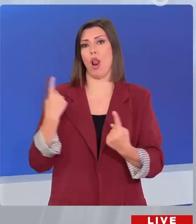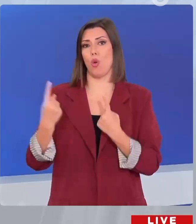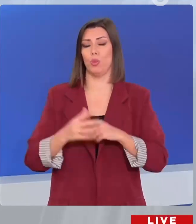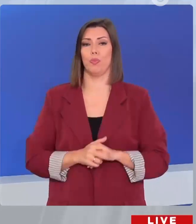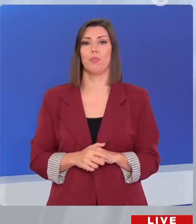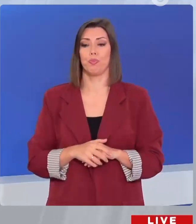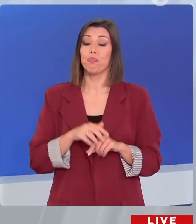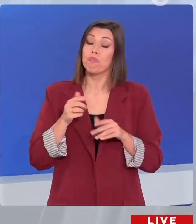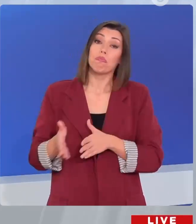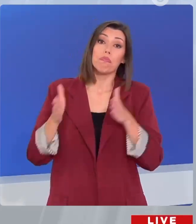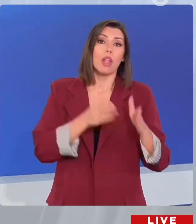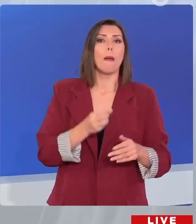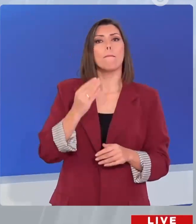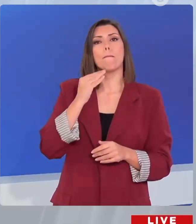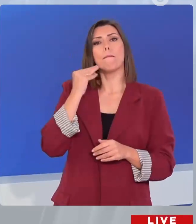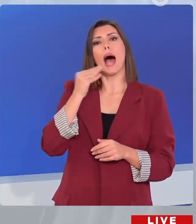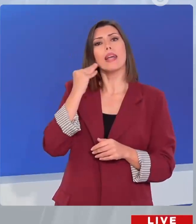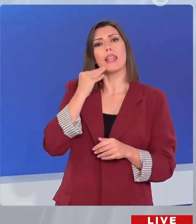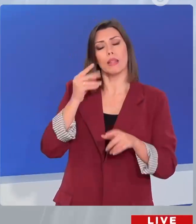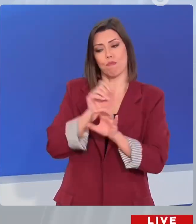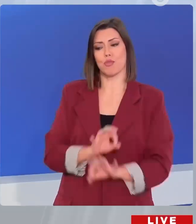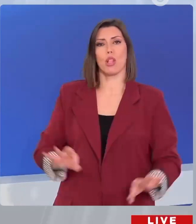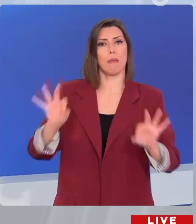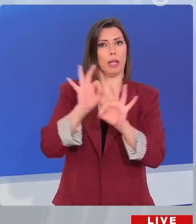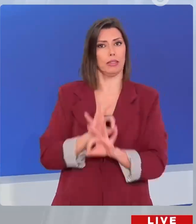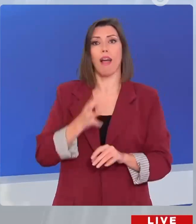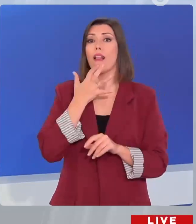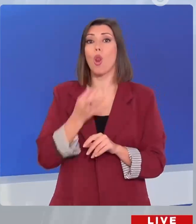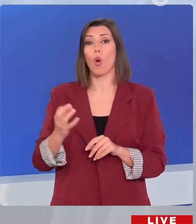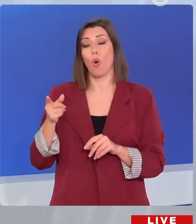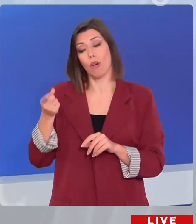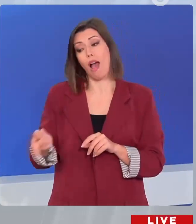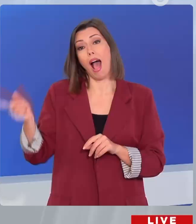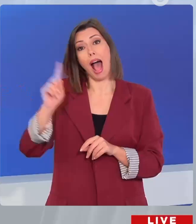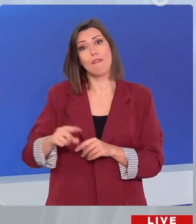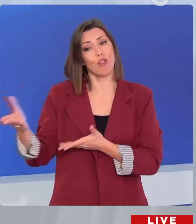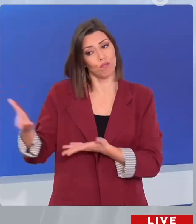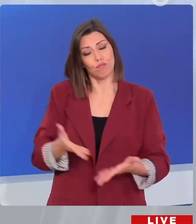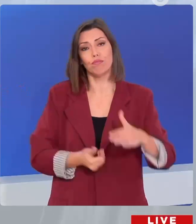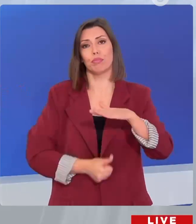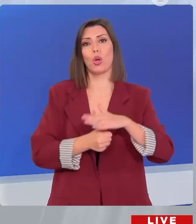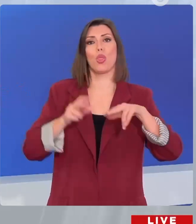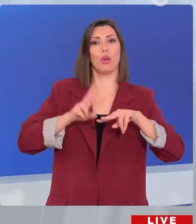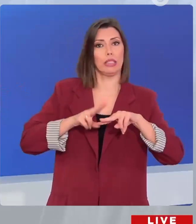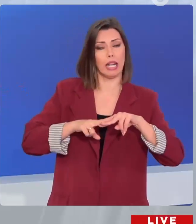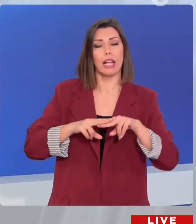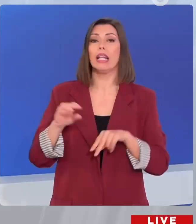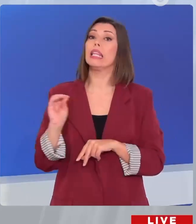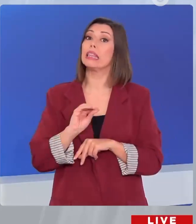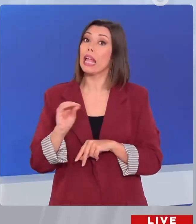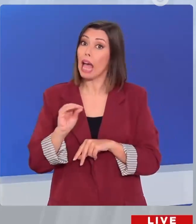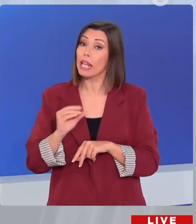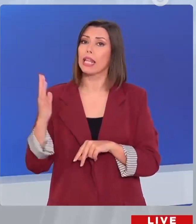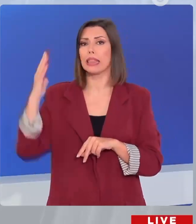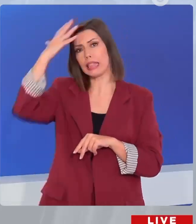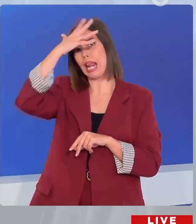προετοιμάζεται για τις τελευταίες του συναντήσεις ως πρόεδρος. Αύριο Τρίτη υποδέχεται τον πρόεδρο του Ισραήλ Ιζάκ Έτζογκ ενώ την Τετάρτη υποδέχεται τον Τόναλ